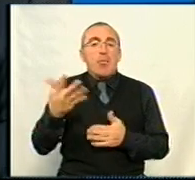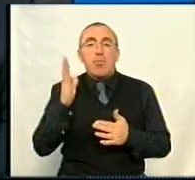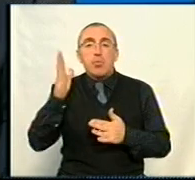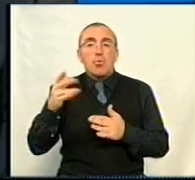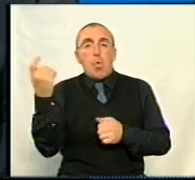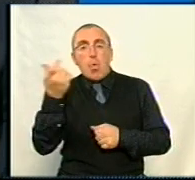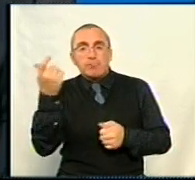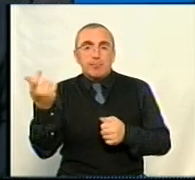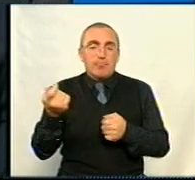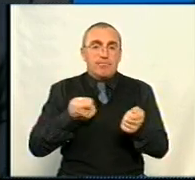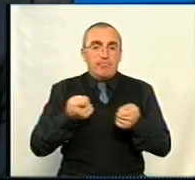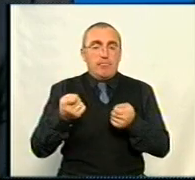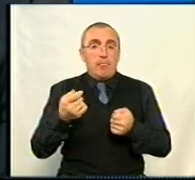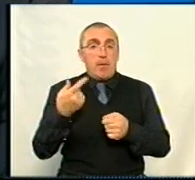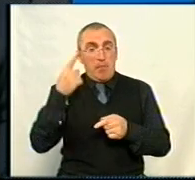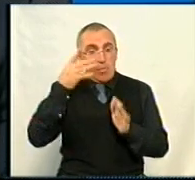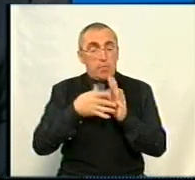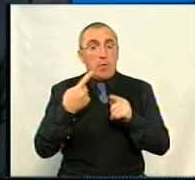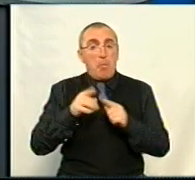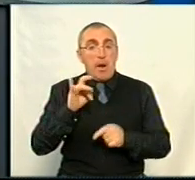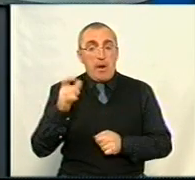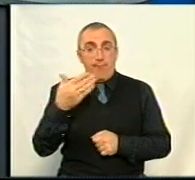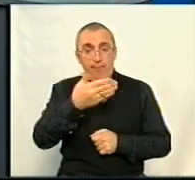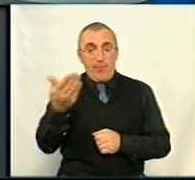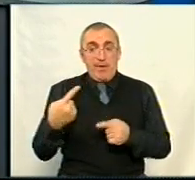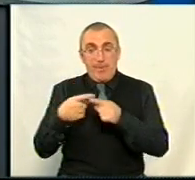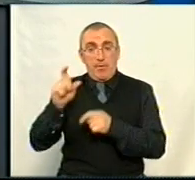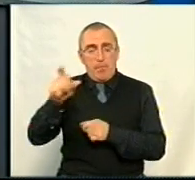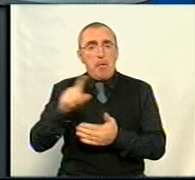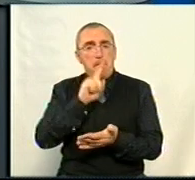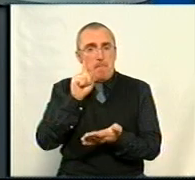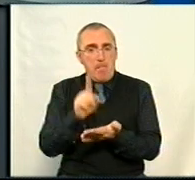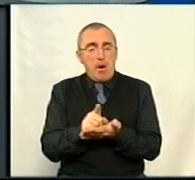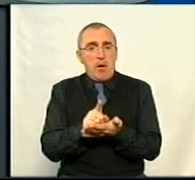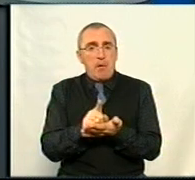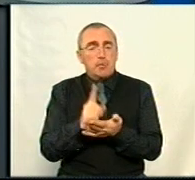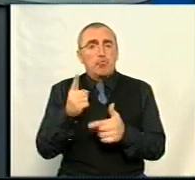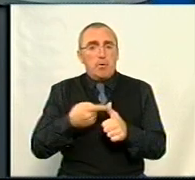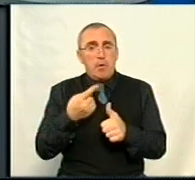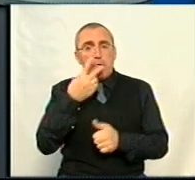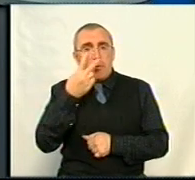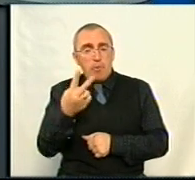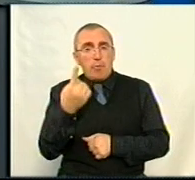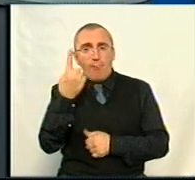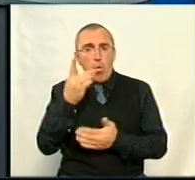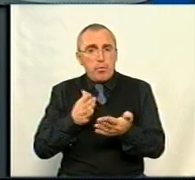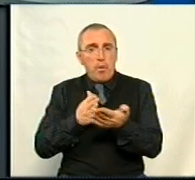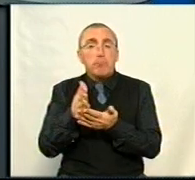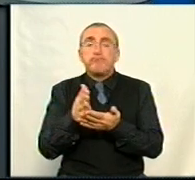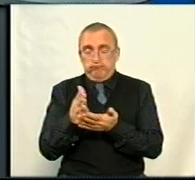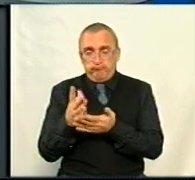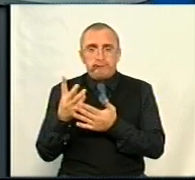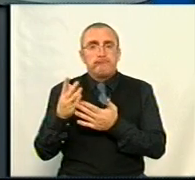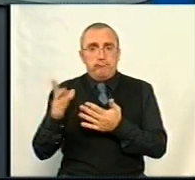ведуть господарську Але ж ви розумієте, що в такому разі ви разом з цими людьми маєте, що називається, дивитись в одному напрямі. Безумовно.